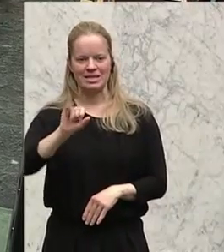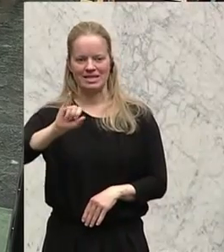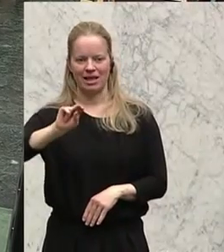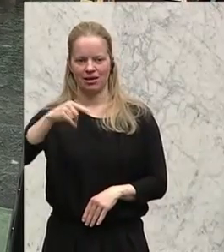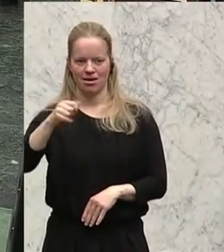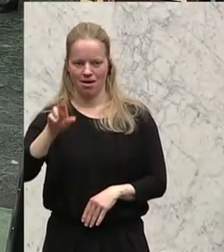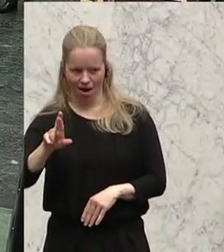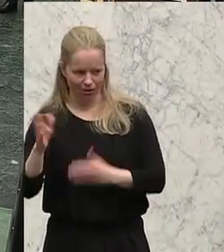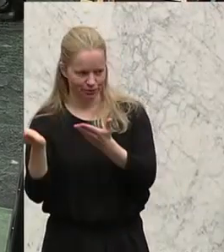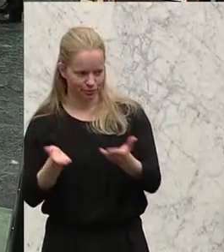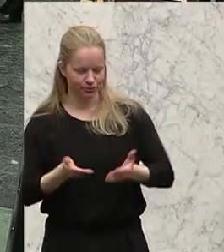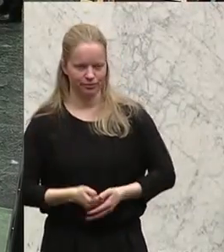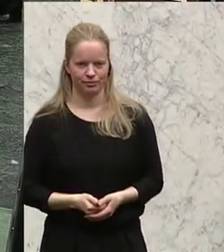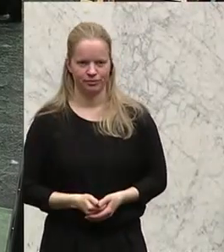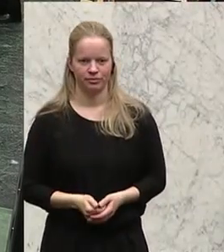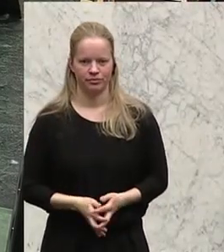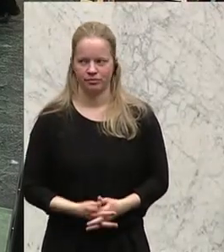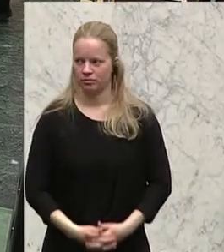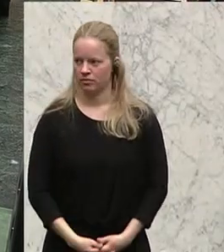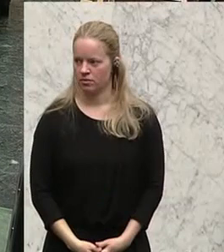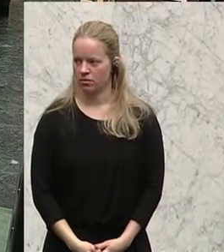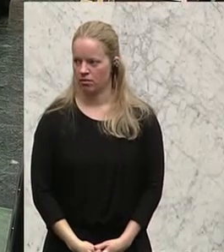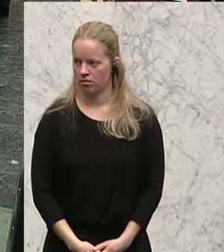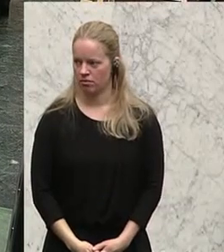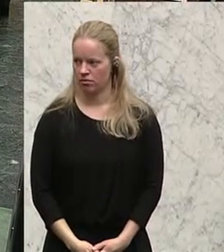Johann Singer von der ÖVP ist nun an Bord.